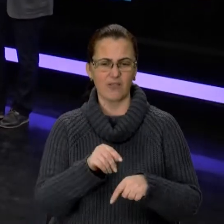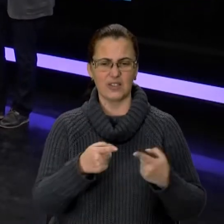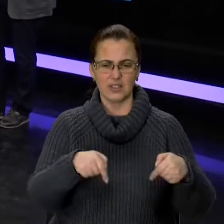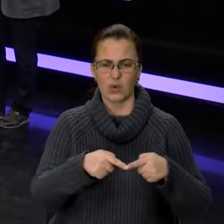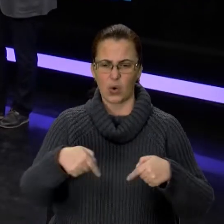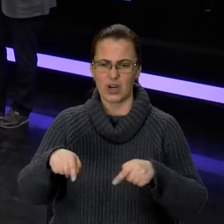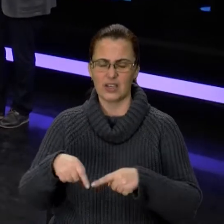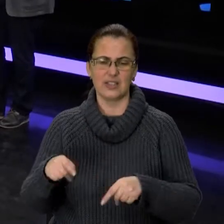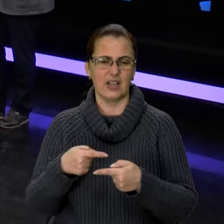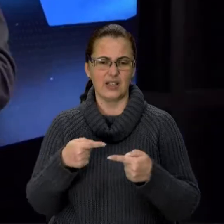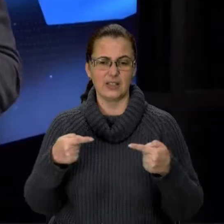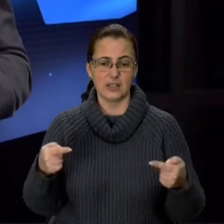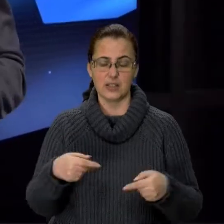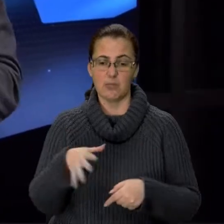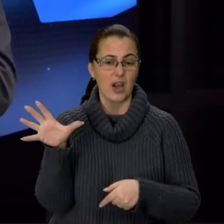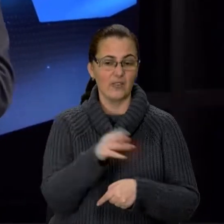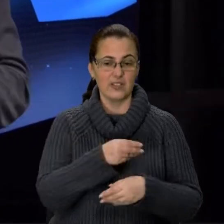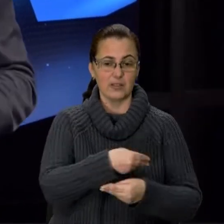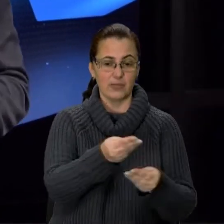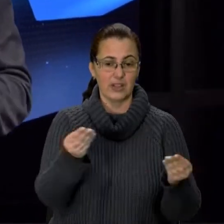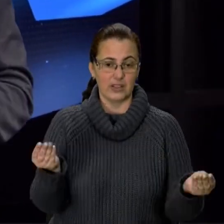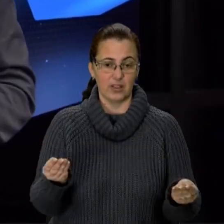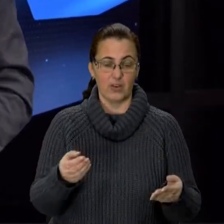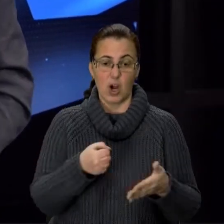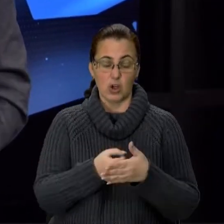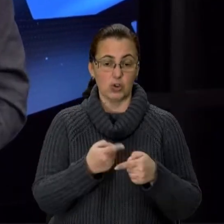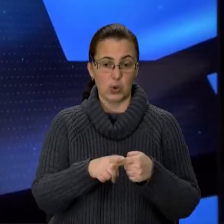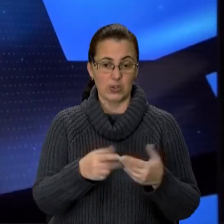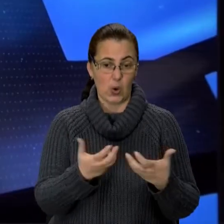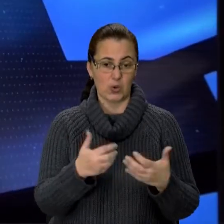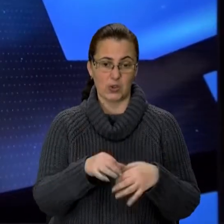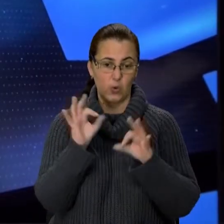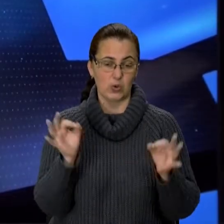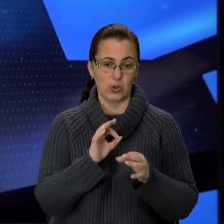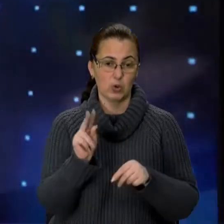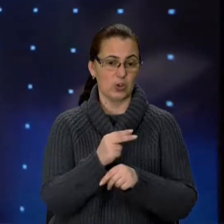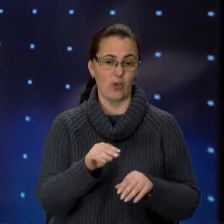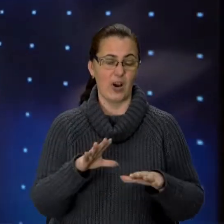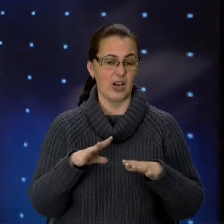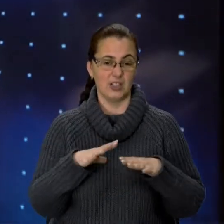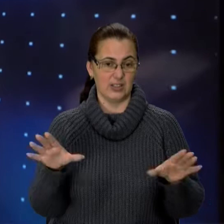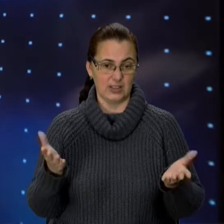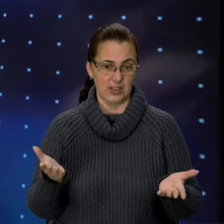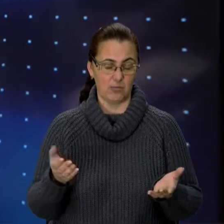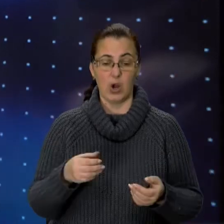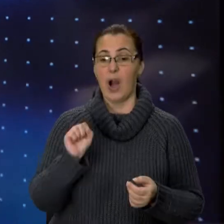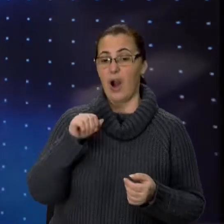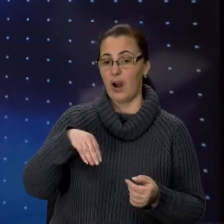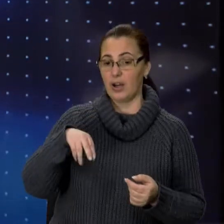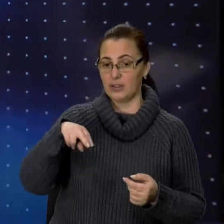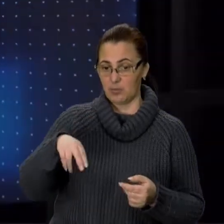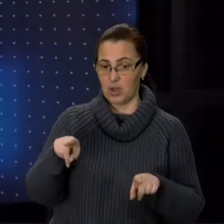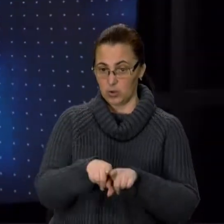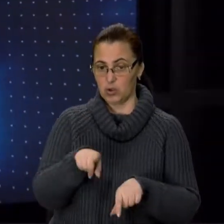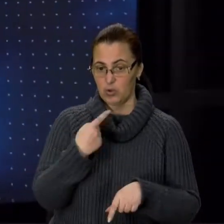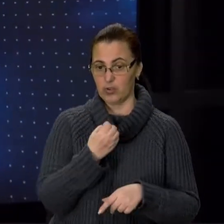активісти, ми всім надавали. Тобто, до неї, до речі, ніхто не мав зауваження. Тобто, навіть ж АТП-1 комунальне підприємство теж надало 14. Але, хочу це